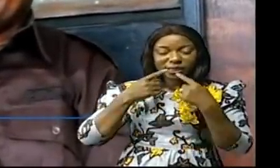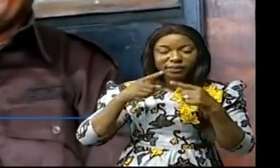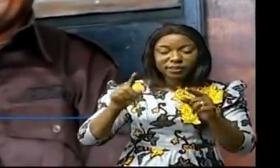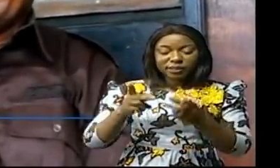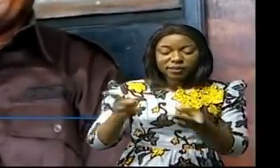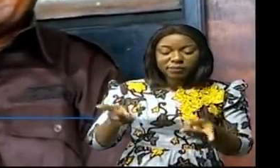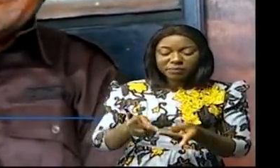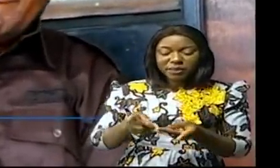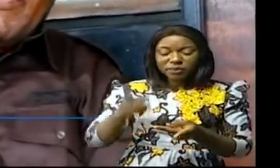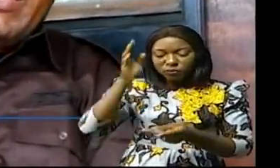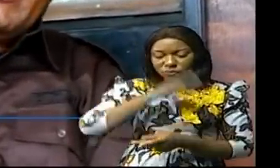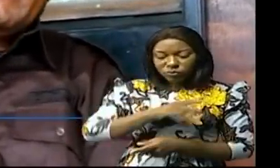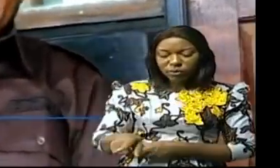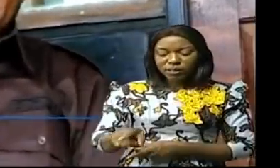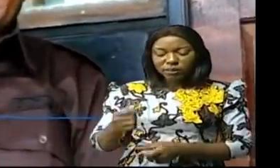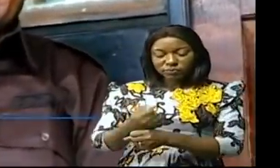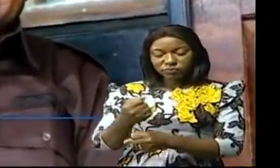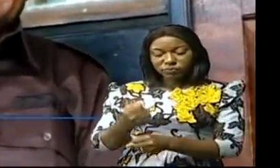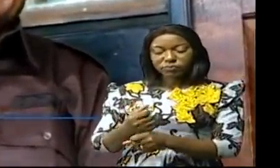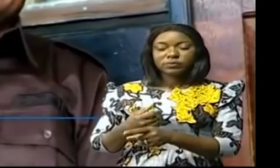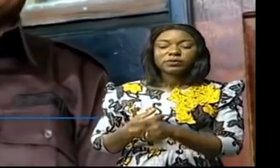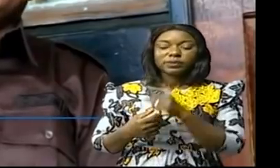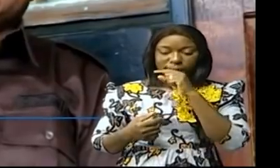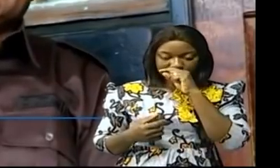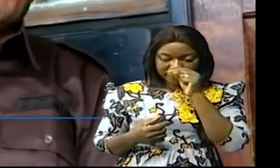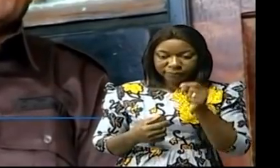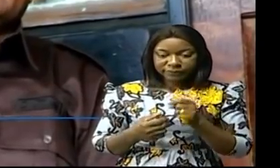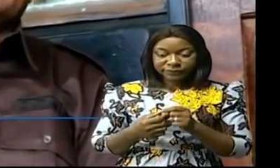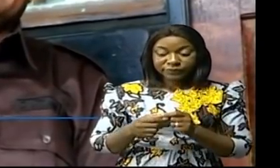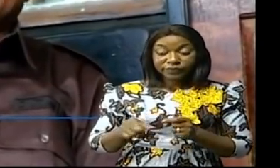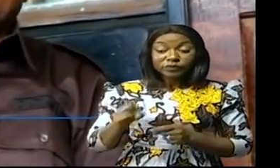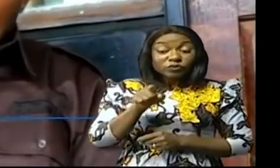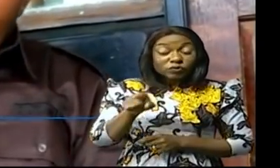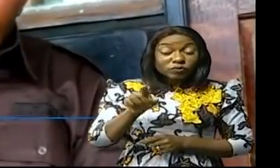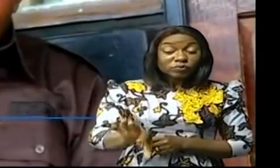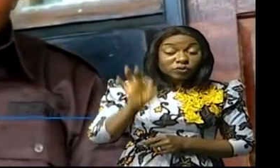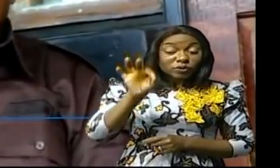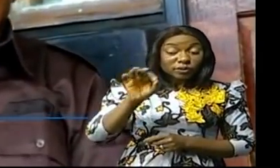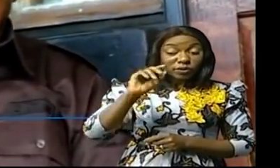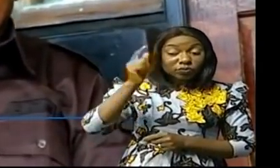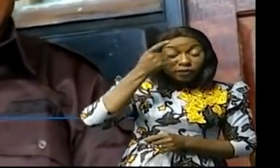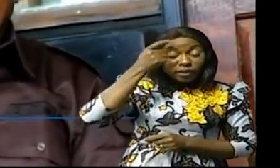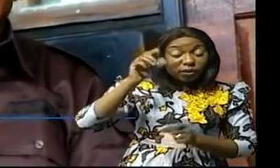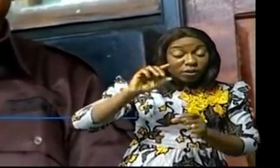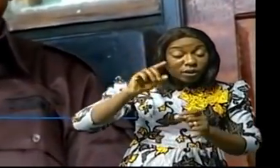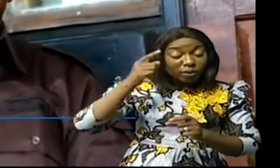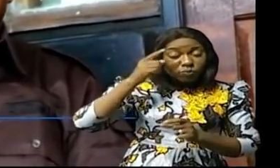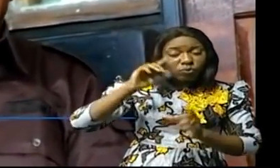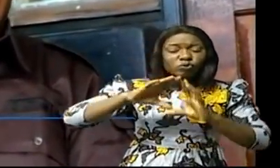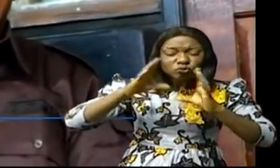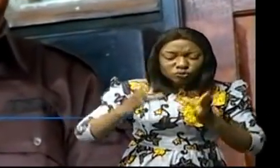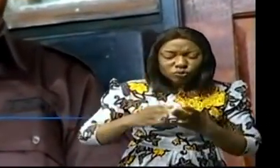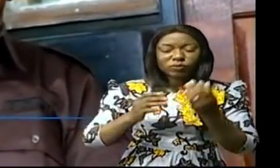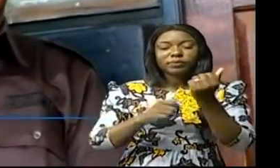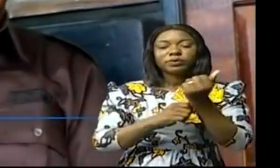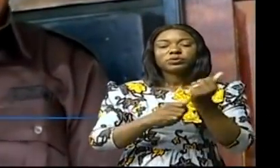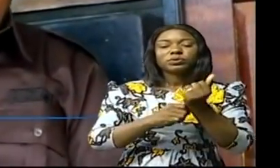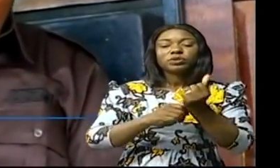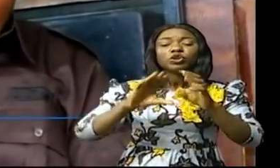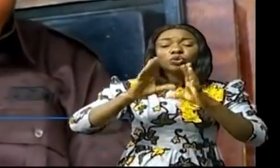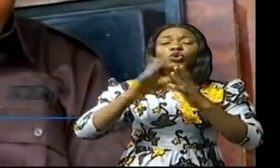les autres ont lamentablement échoué. Il est le gouverneur de tout le monde, de toute la population